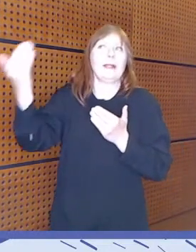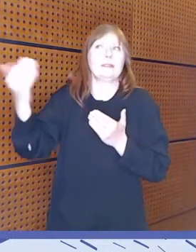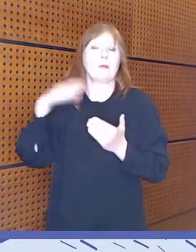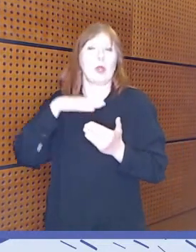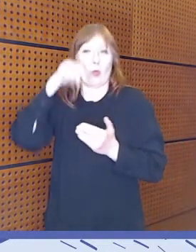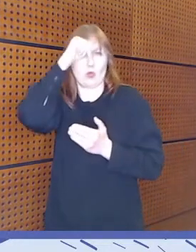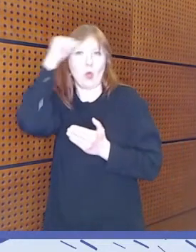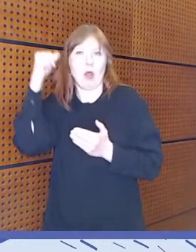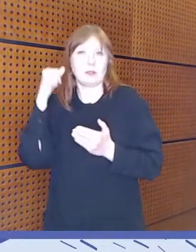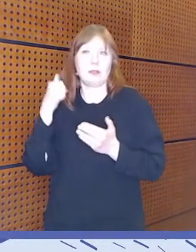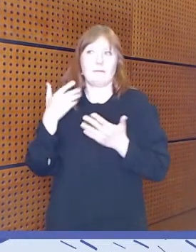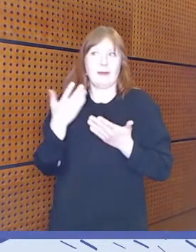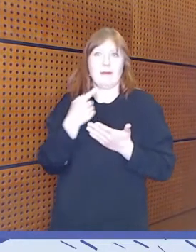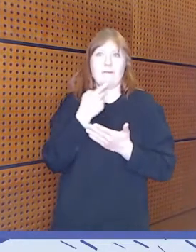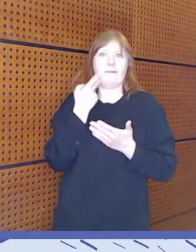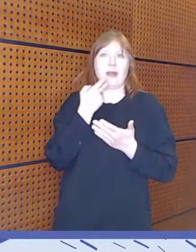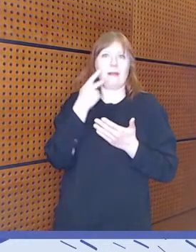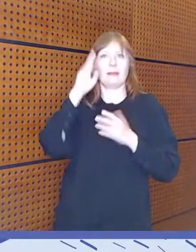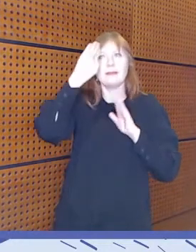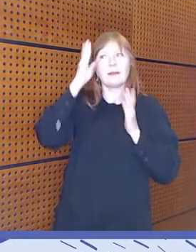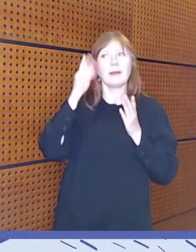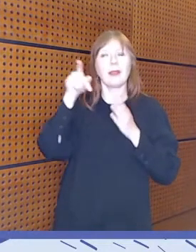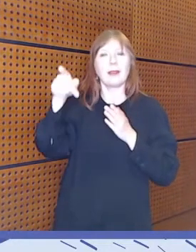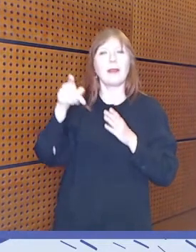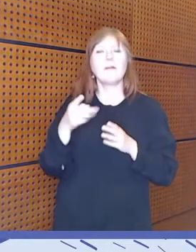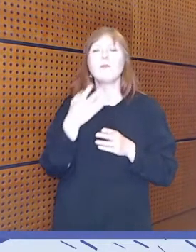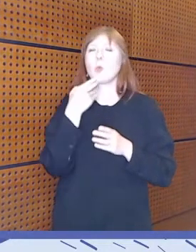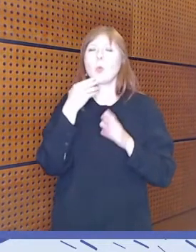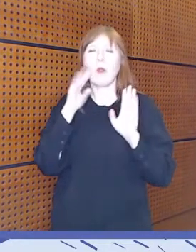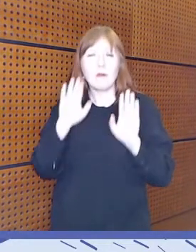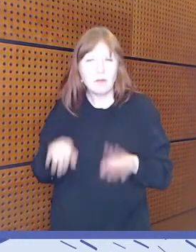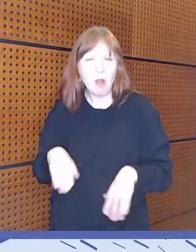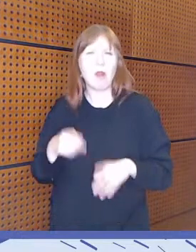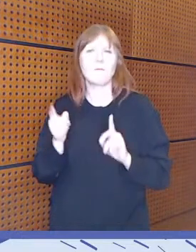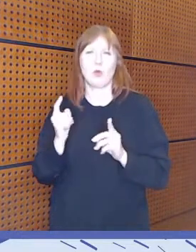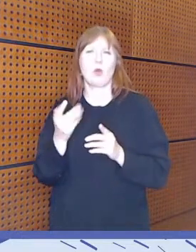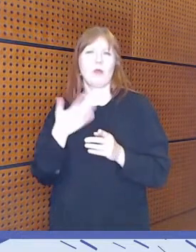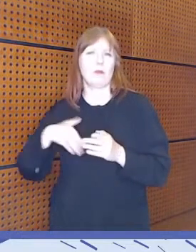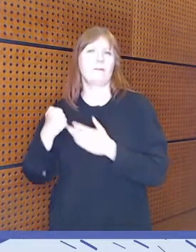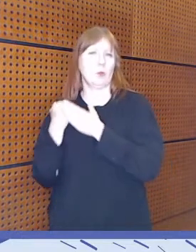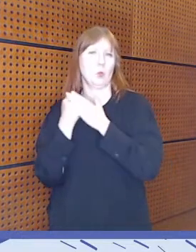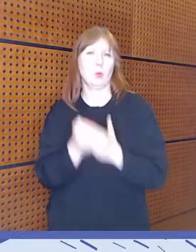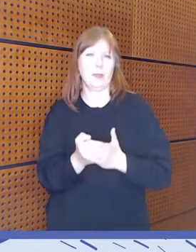tavallaan tämä, että me kuka tahansa voi joskus tarvita sitä tukea.